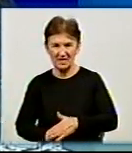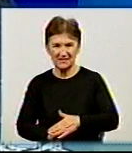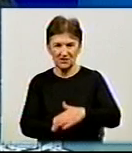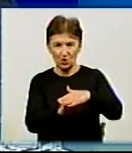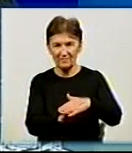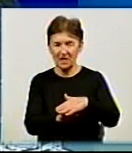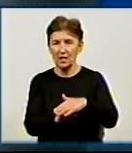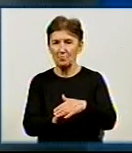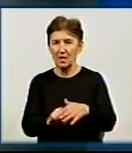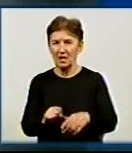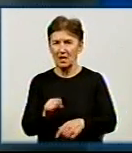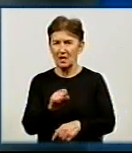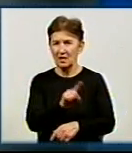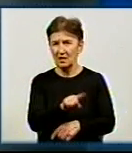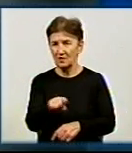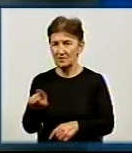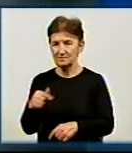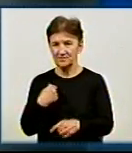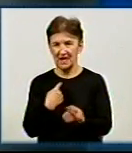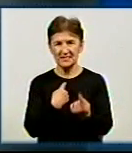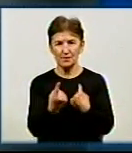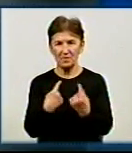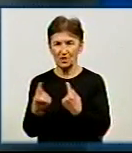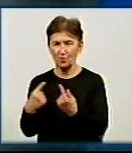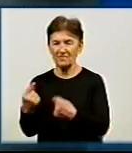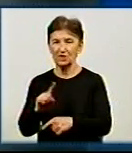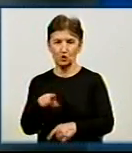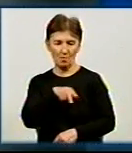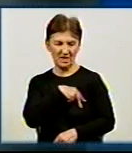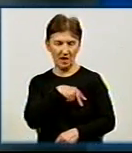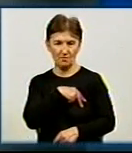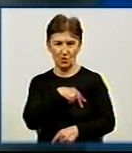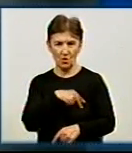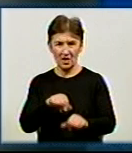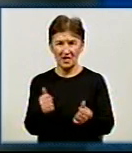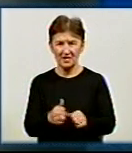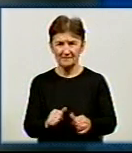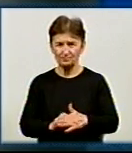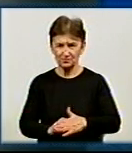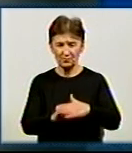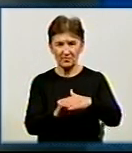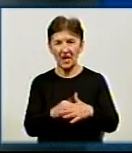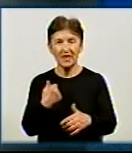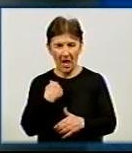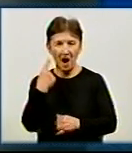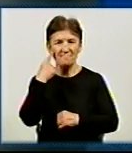з ким я спілкувався, перед тим, як цю премію заснувати. Я вважаю, що